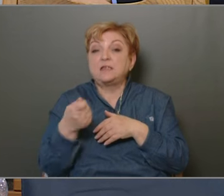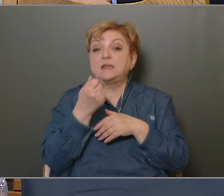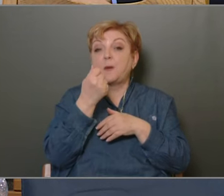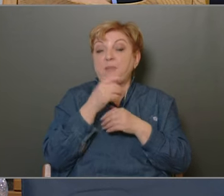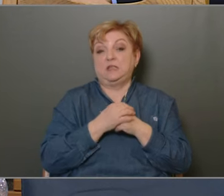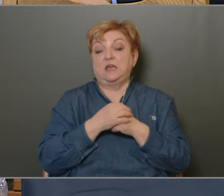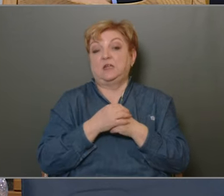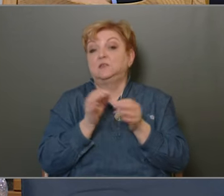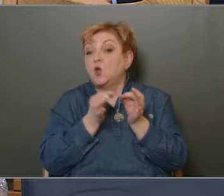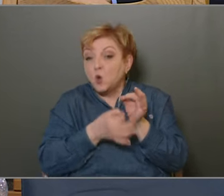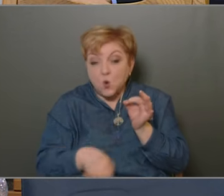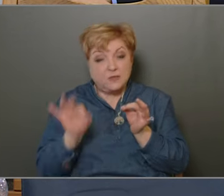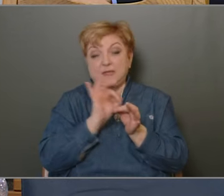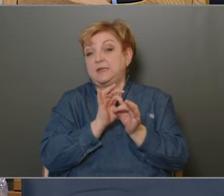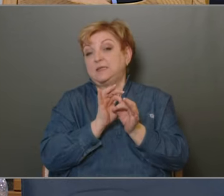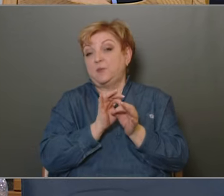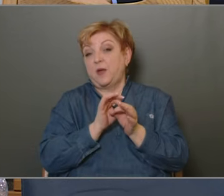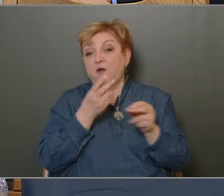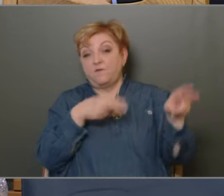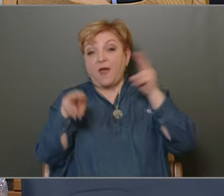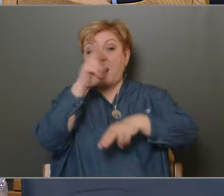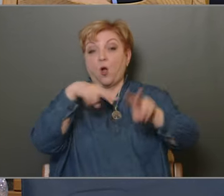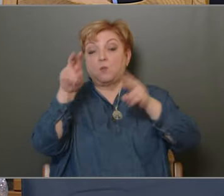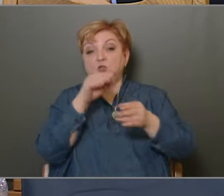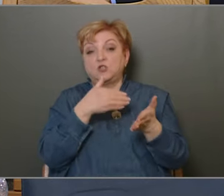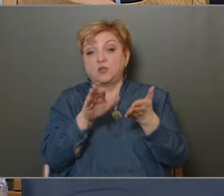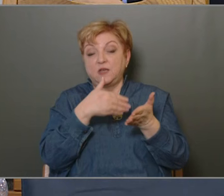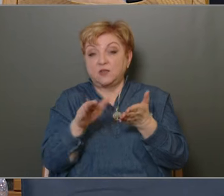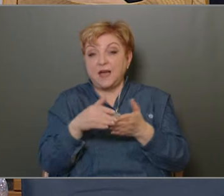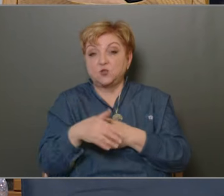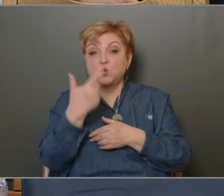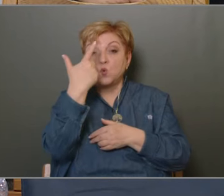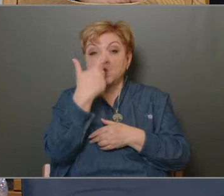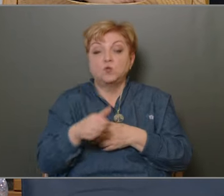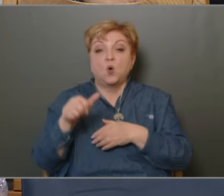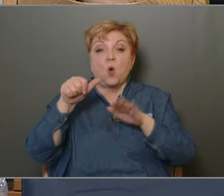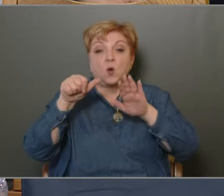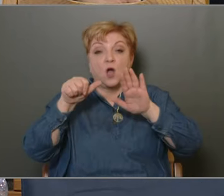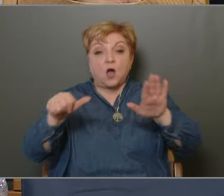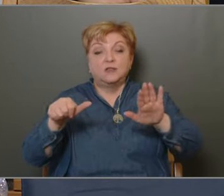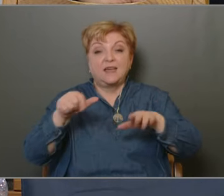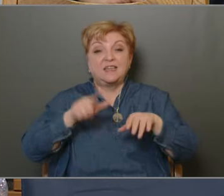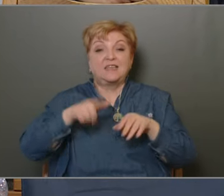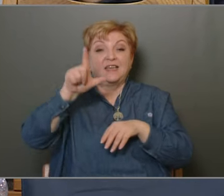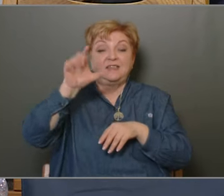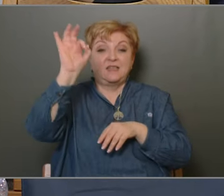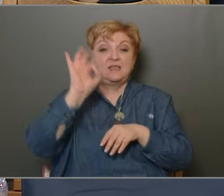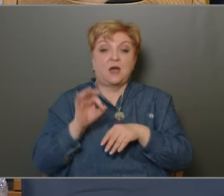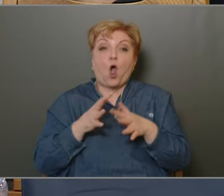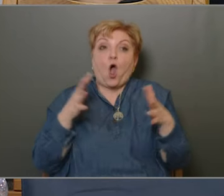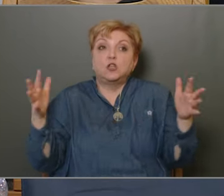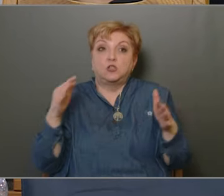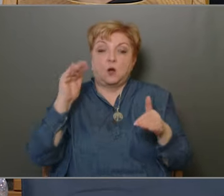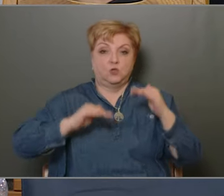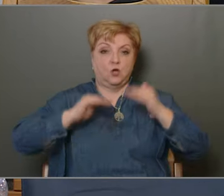pénzösszeget. Összegészében a felhalmozási kiadások aránya 26,2 százalék, ami egy hatalmas arány.